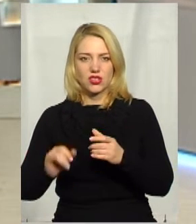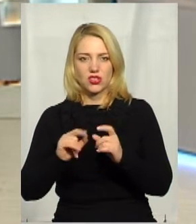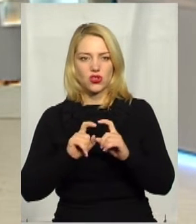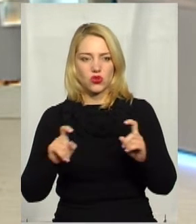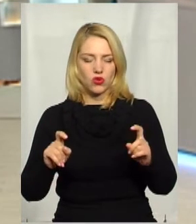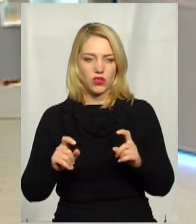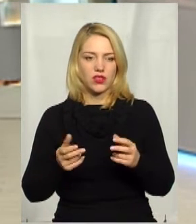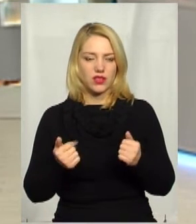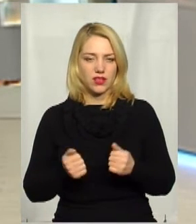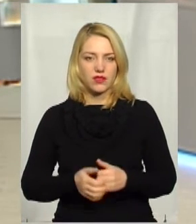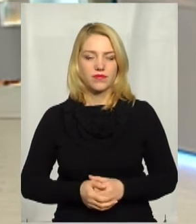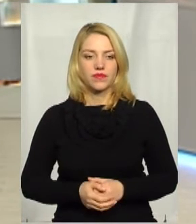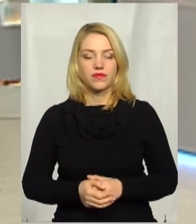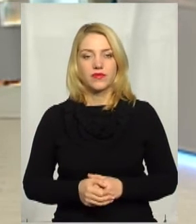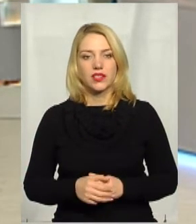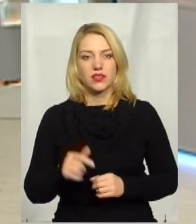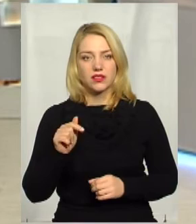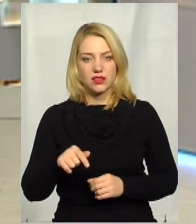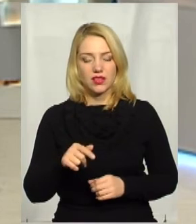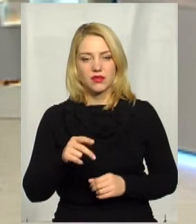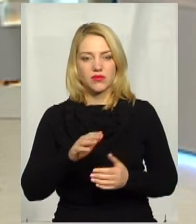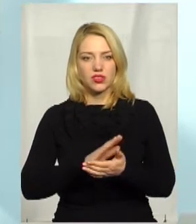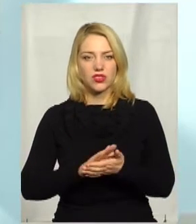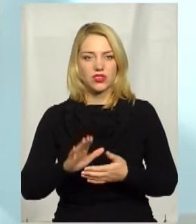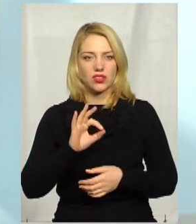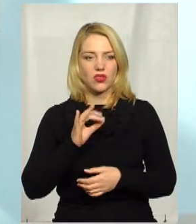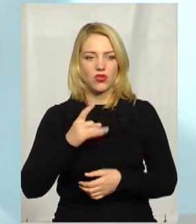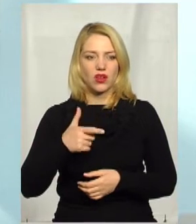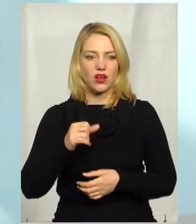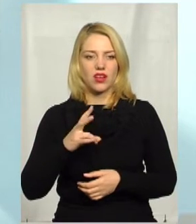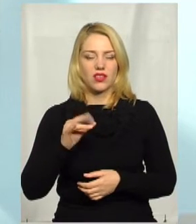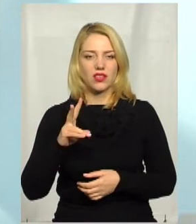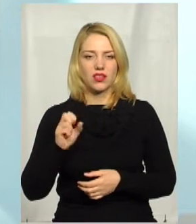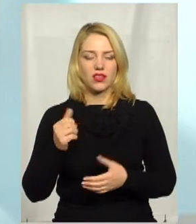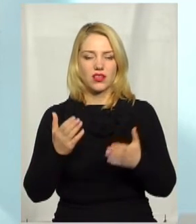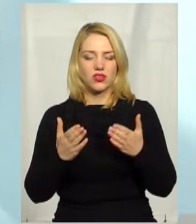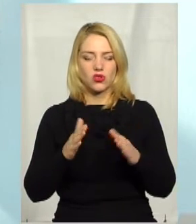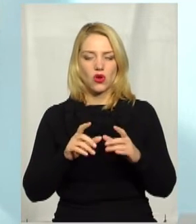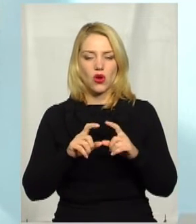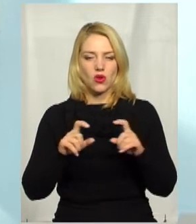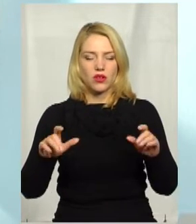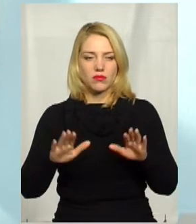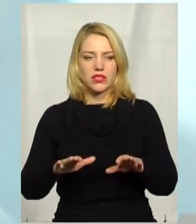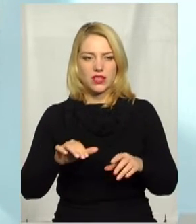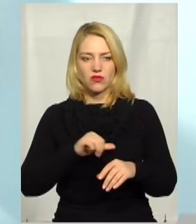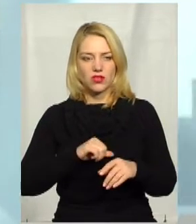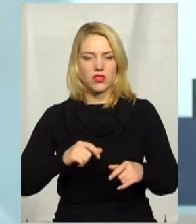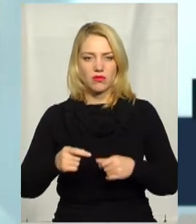школи. Так, так. Ну, там чиста органіка. Якщо органи місцевого самоврядування